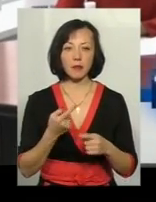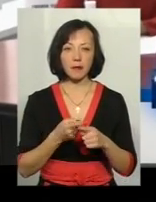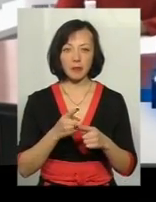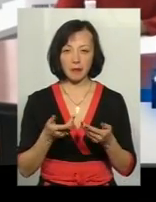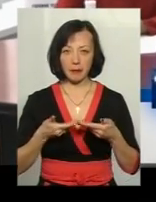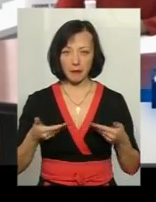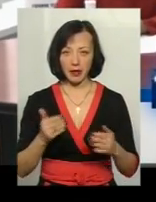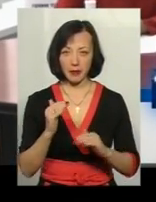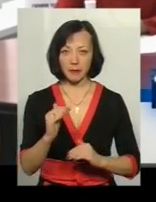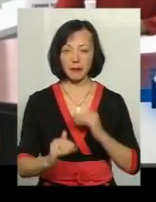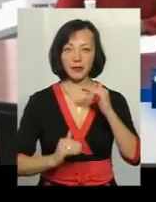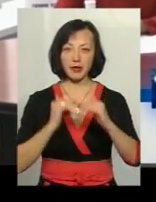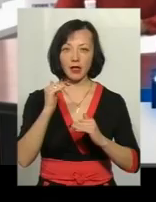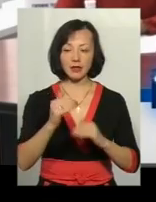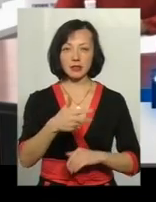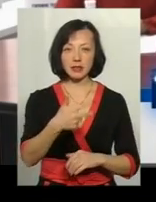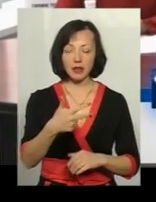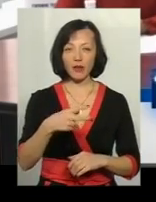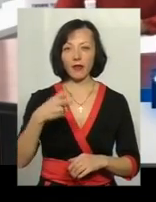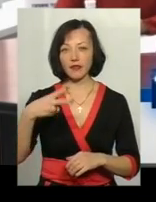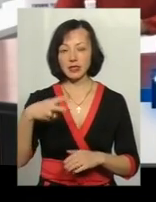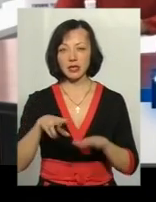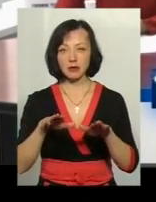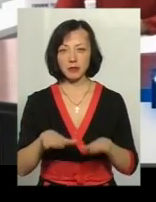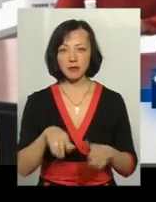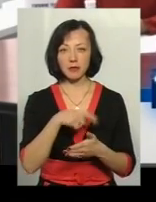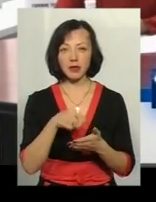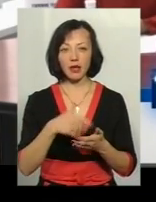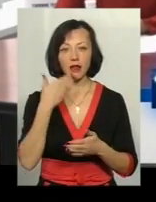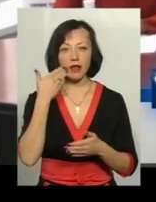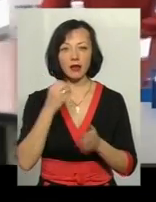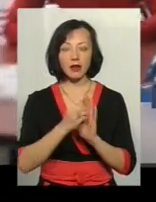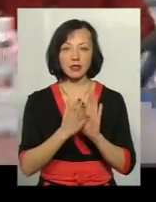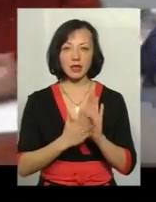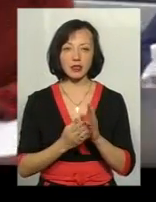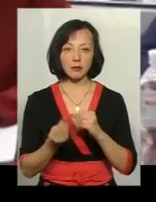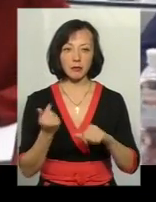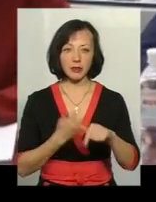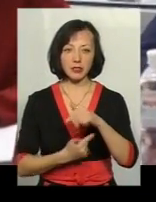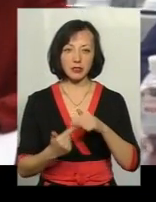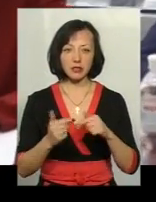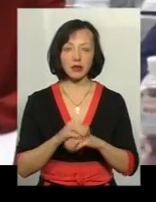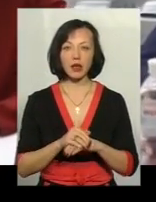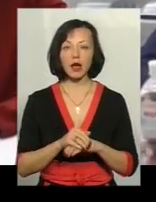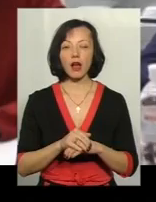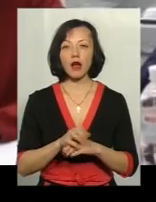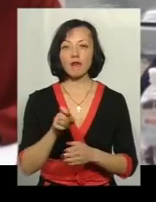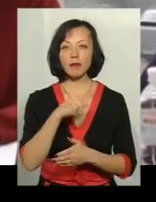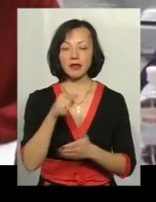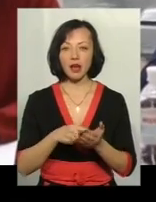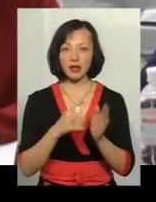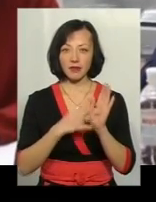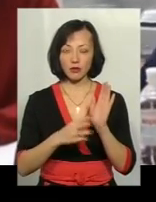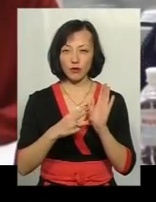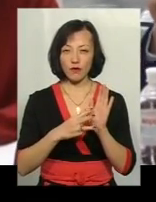30-го на 20-те місце в питанні легкості реєстрації бізнесу. Ми піднялися в питанні з 98